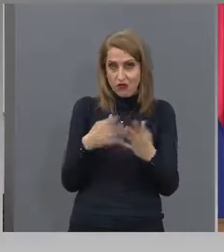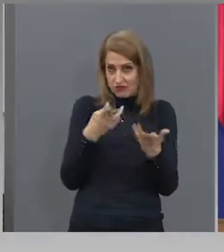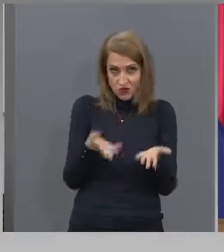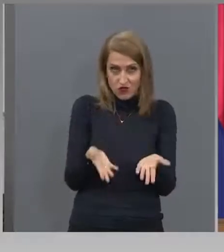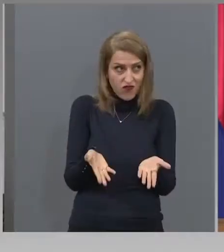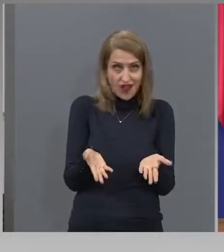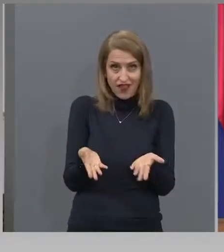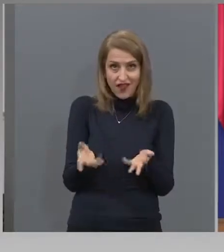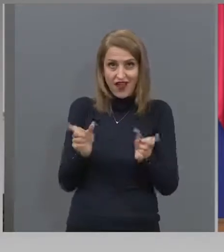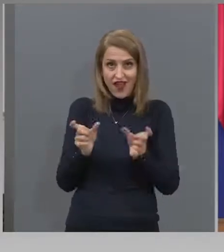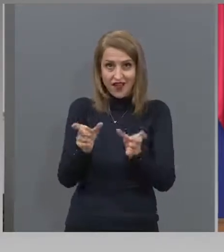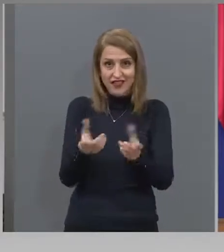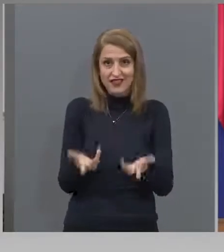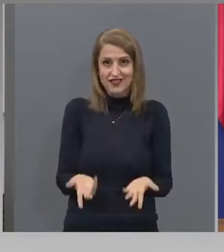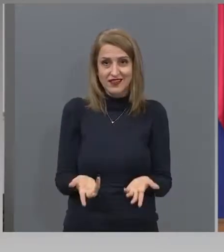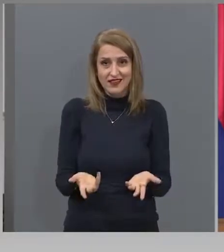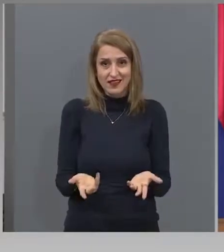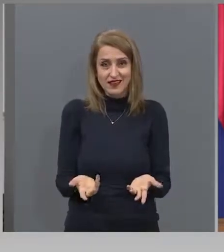това, ако е